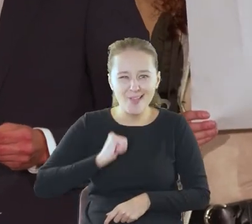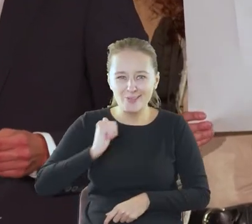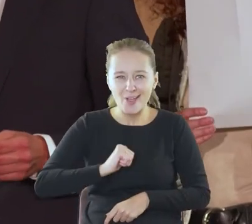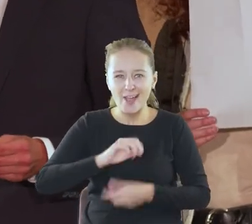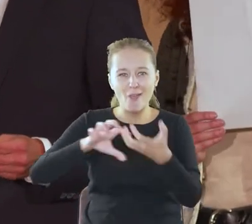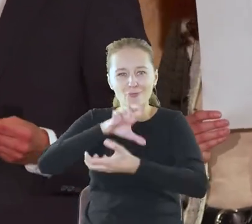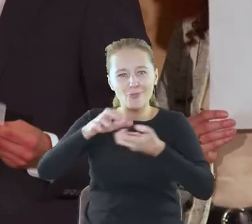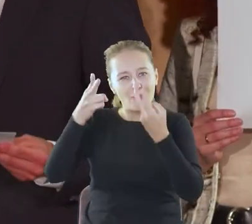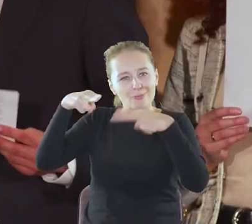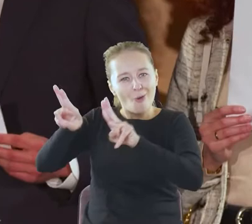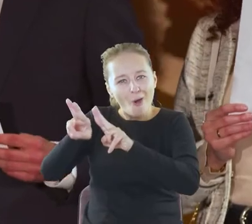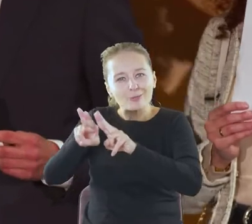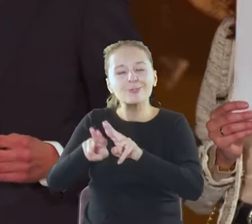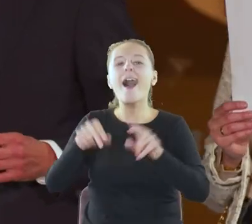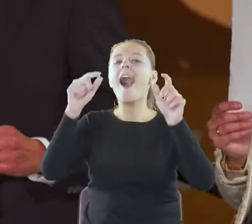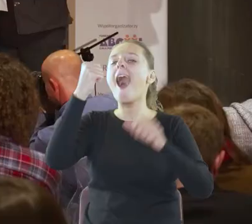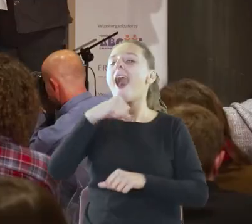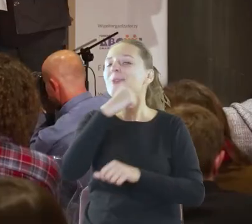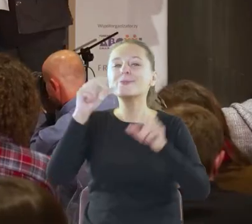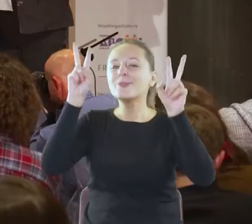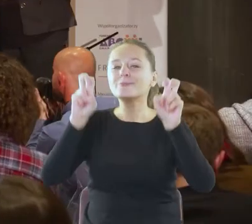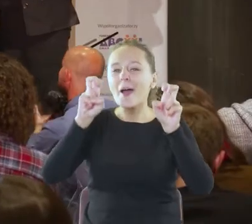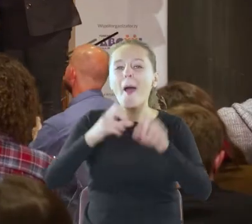na hasło biblioteka.